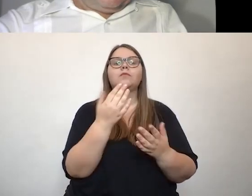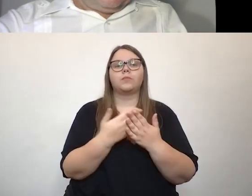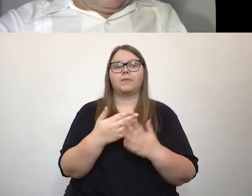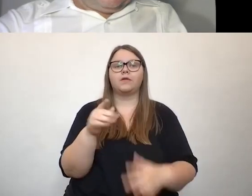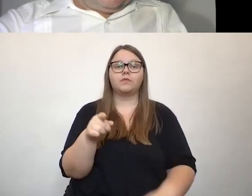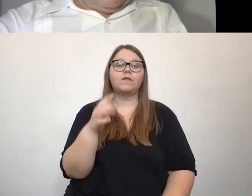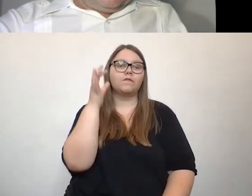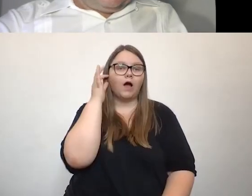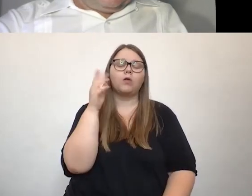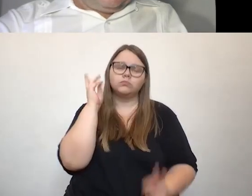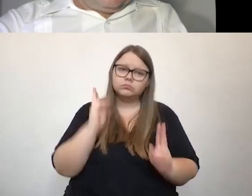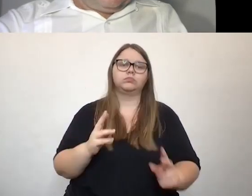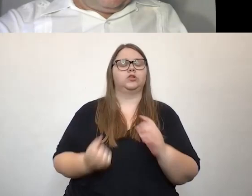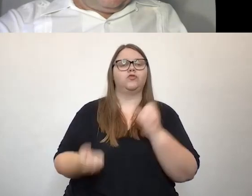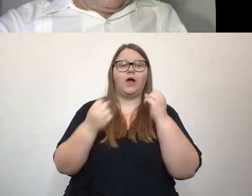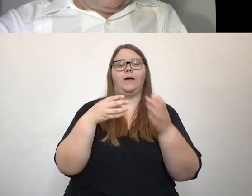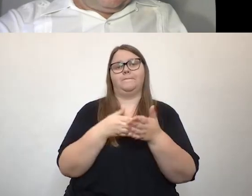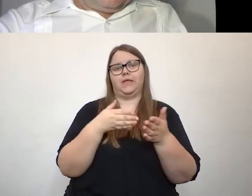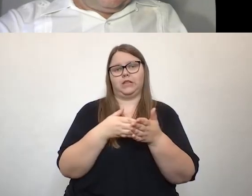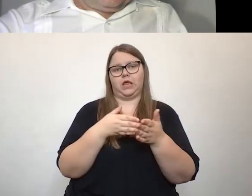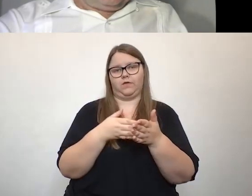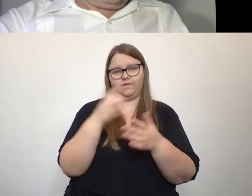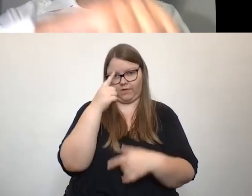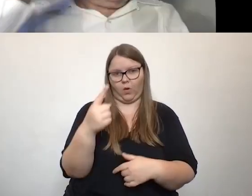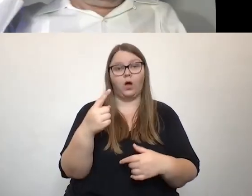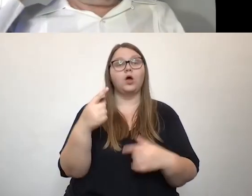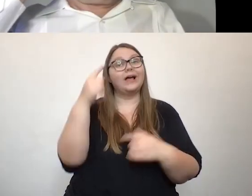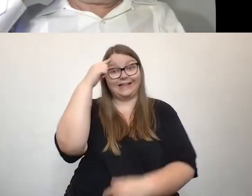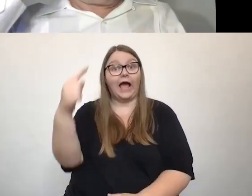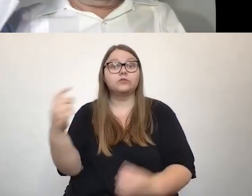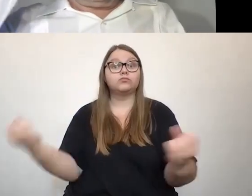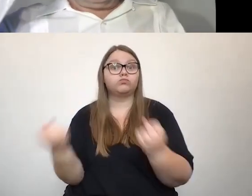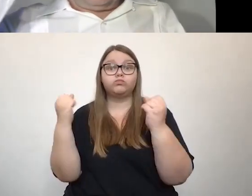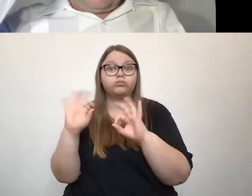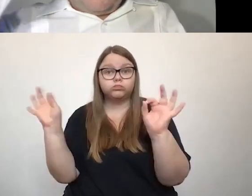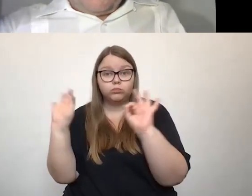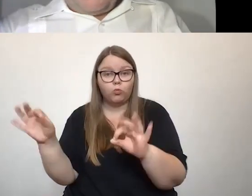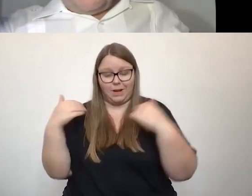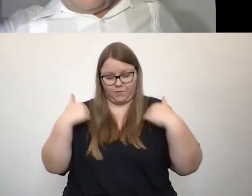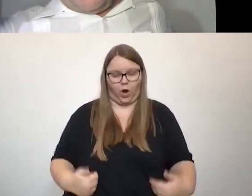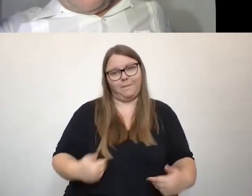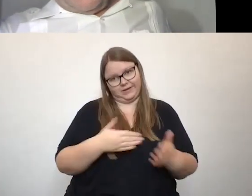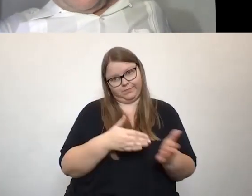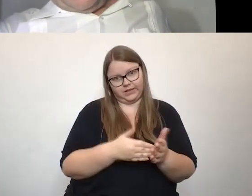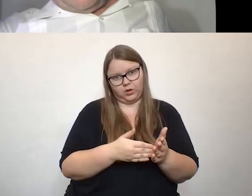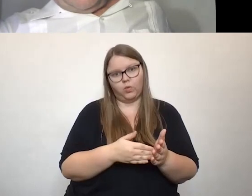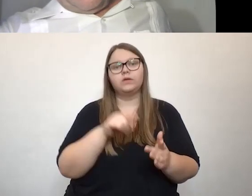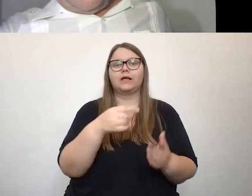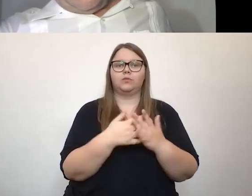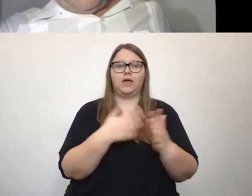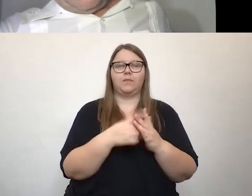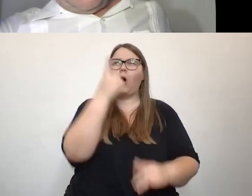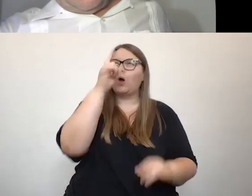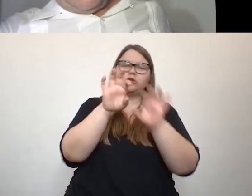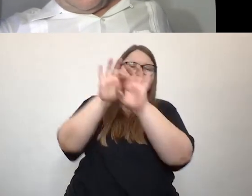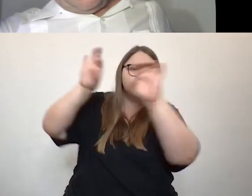sehr, sehr schwerbehinderten Frau, also körperlich behindert, geistig hochfit, die, wo so Schienen oben dran gewesen